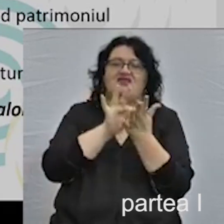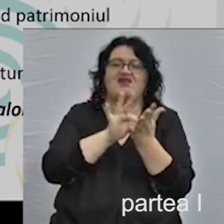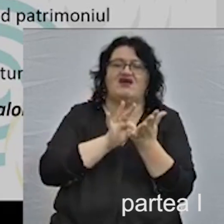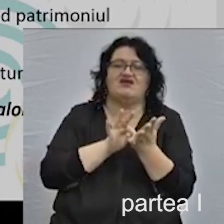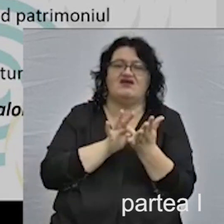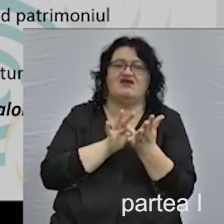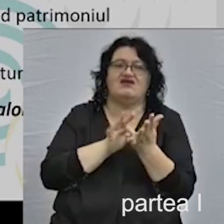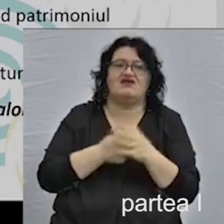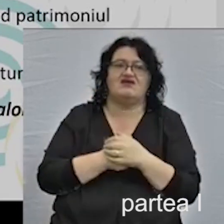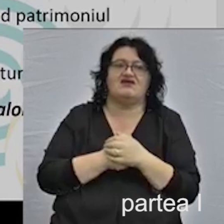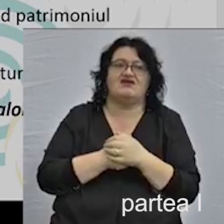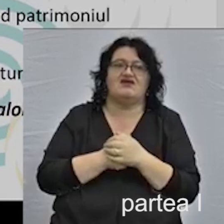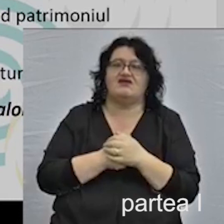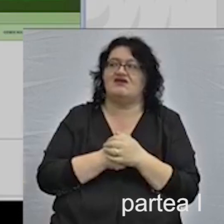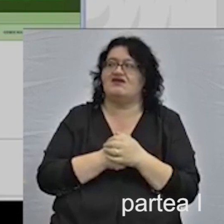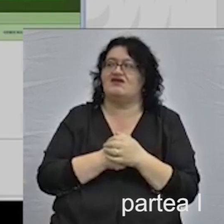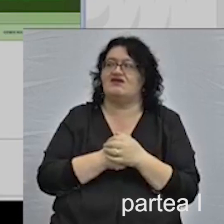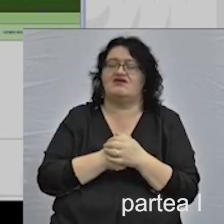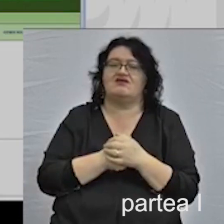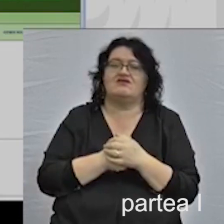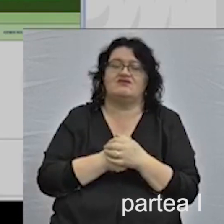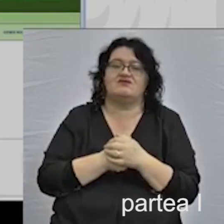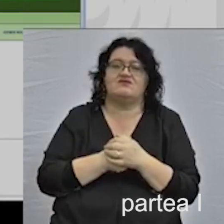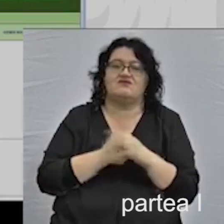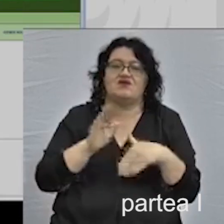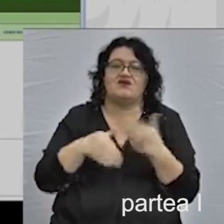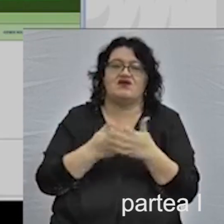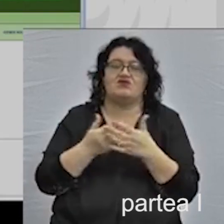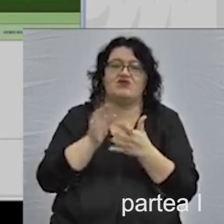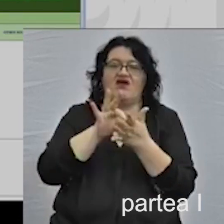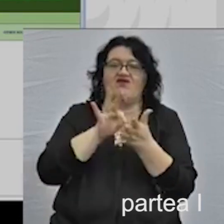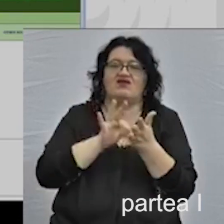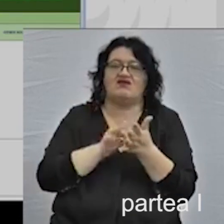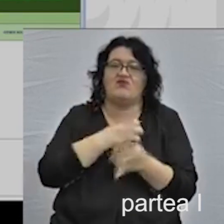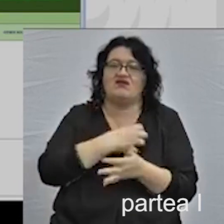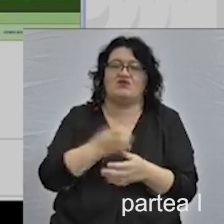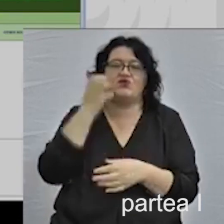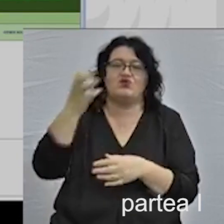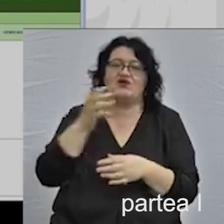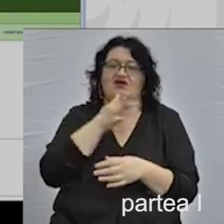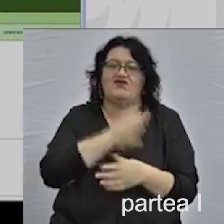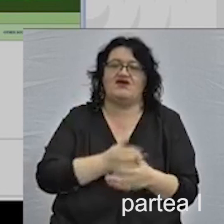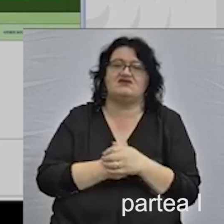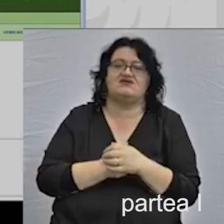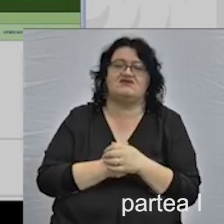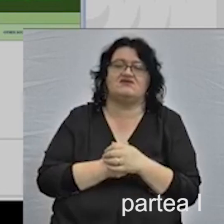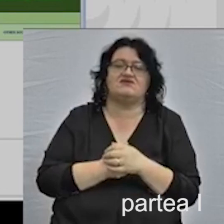patrimoniului cultural evreiesc.